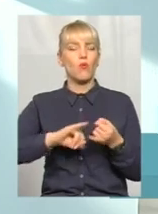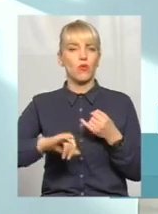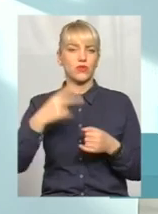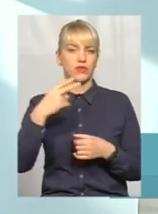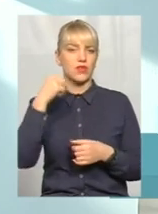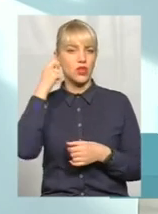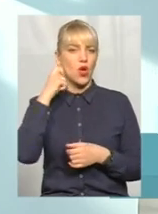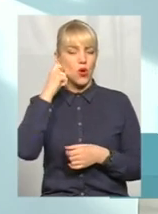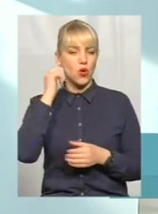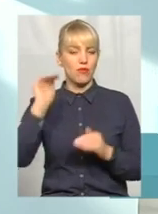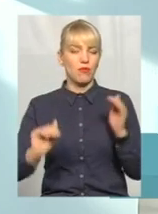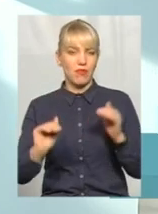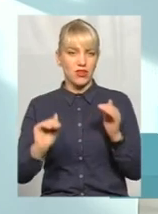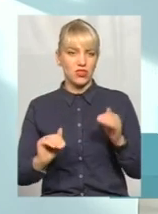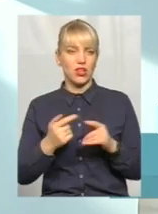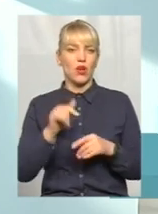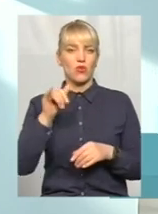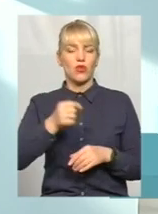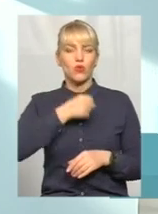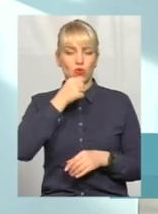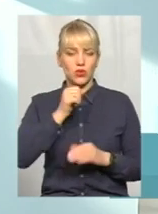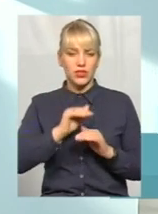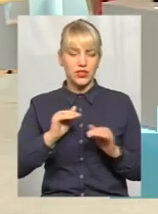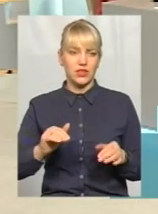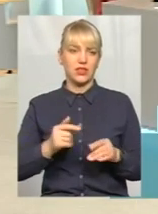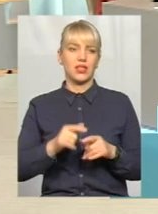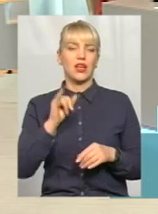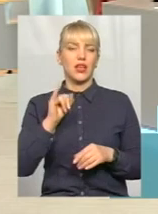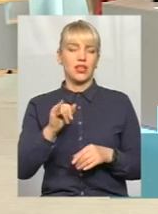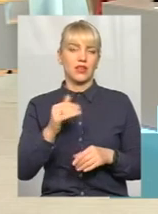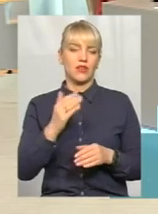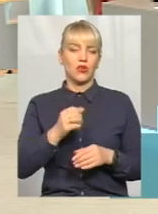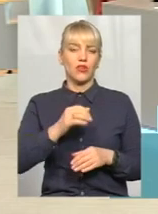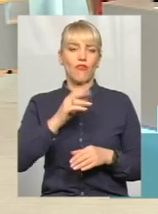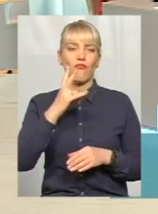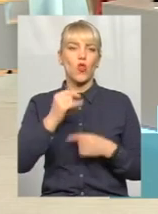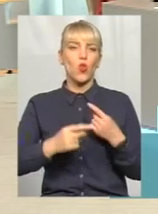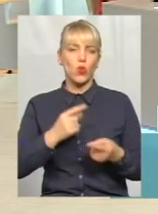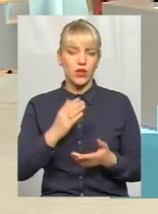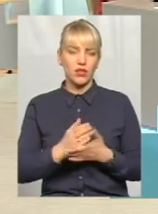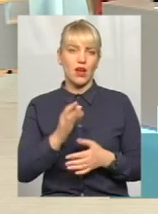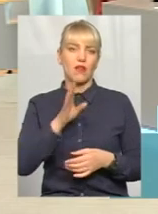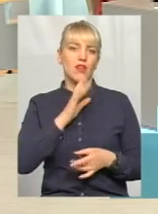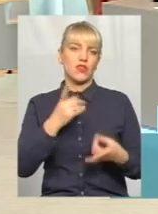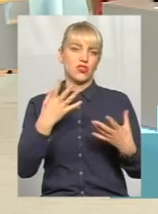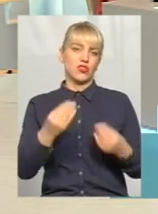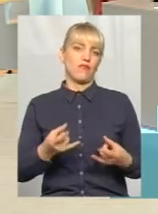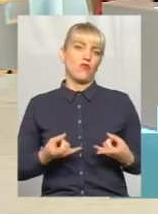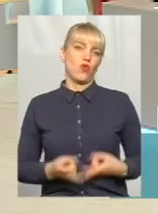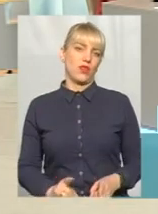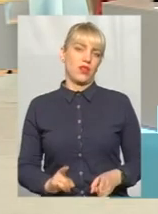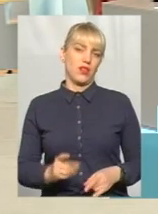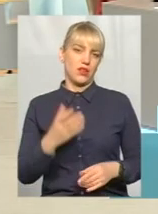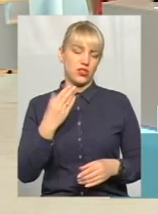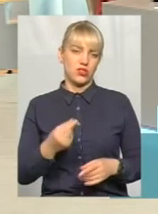діти вже дорослі, вже в неї внуки майже дорослі. Вона ще народила співмешканцем і навіть не знали про те, що такі громадяни до нас приїхали. Вони